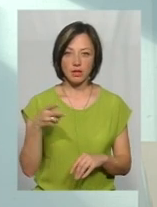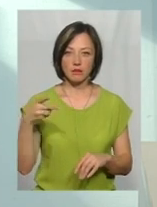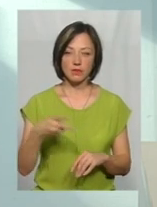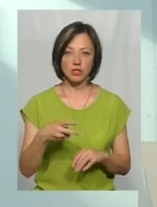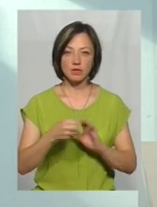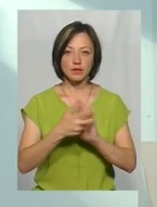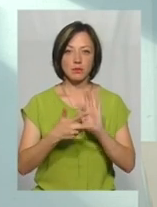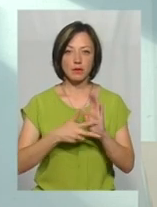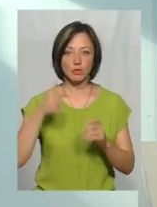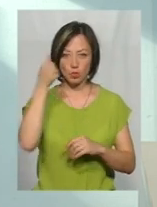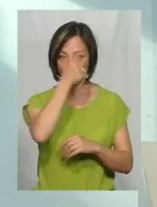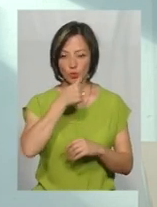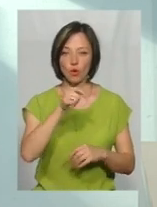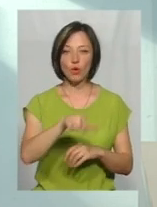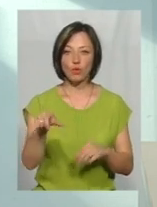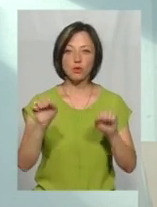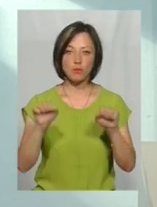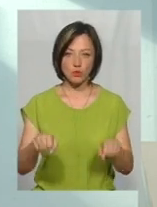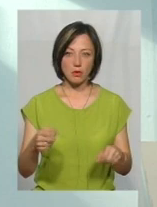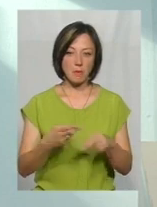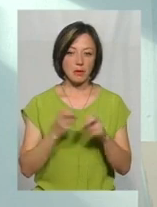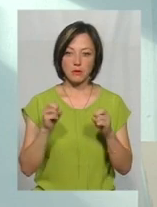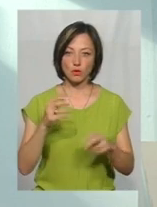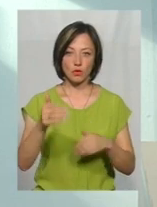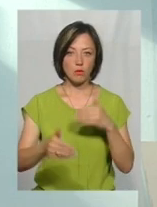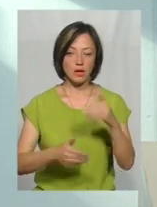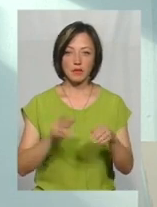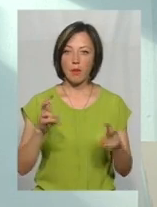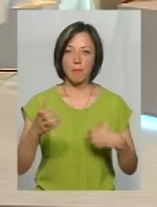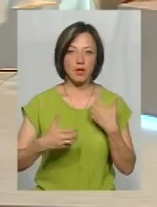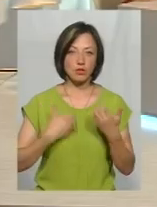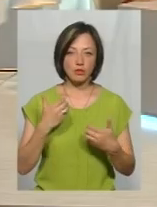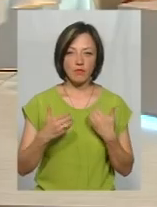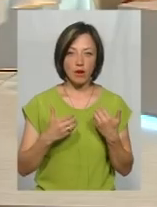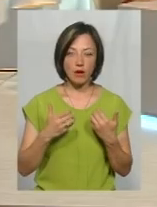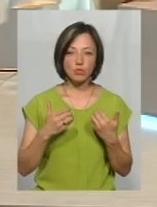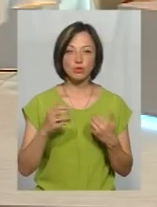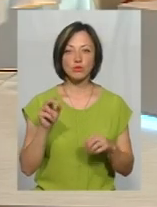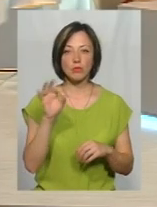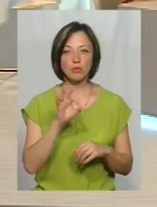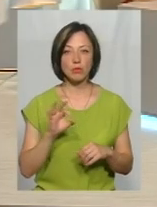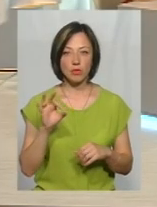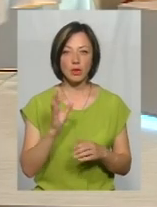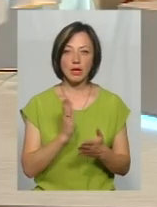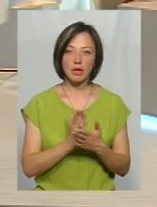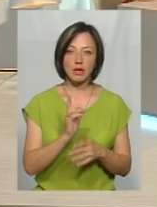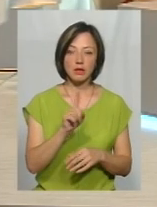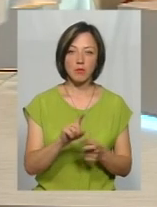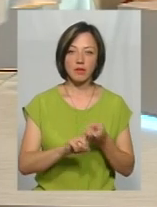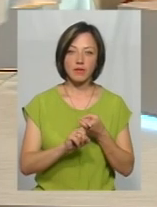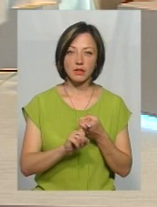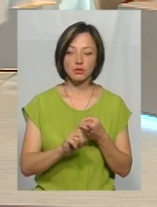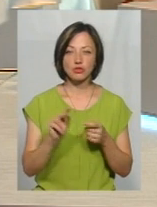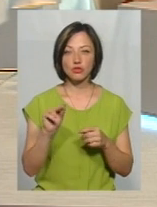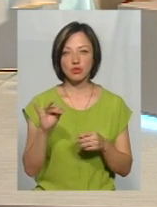року люди можуть безпечно купатися, не переживаючи за течі, є там інфекція